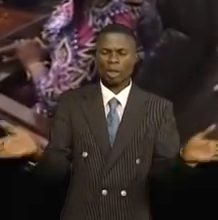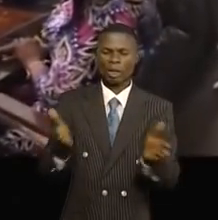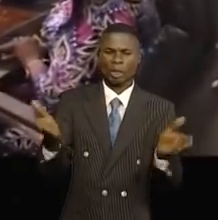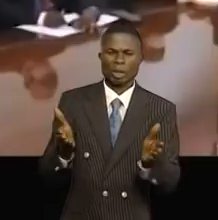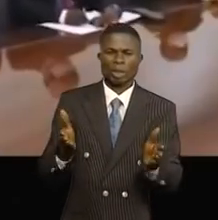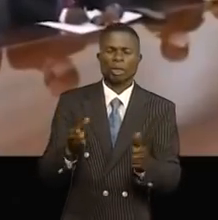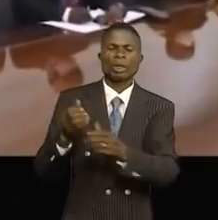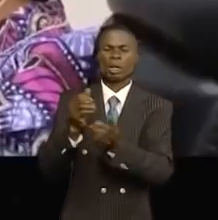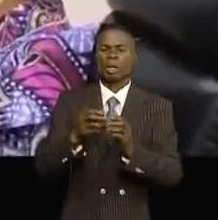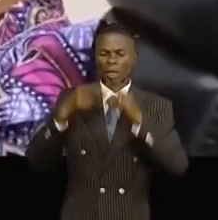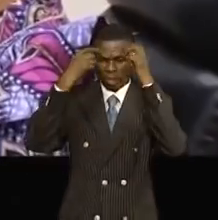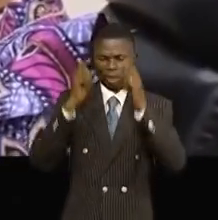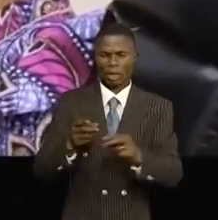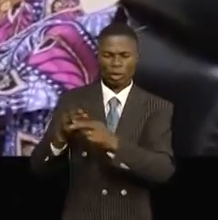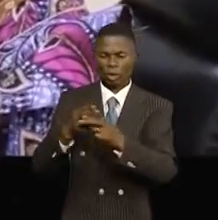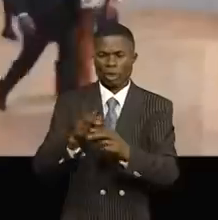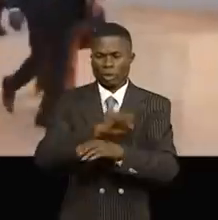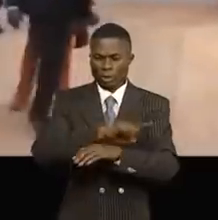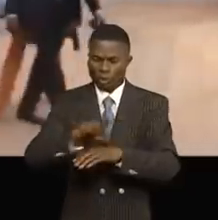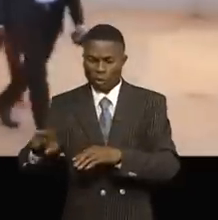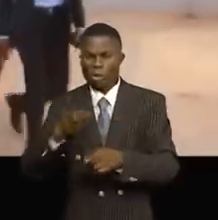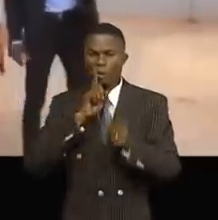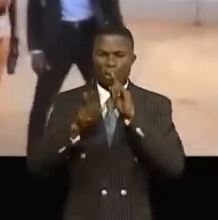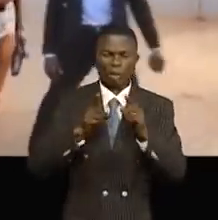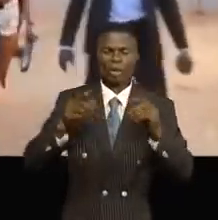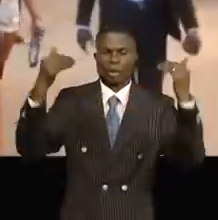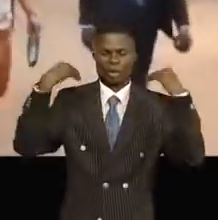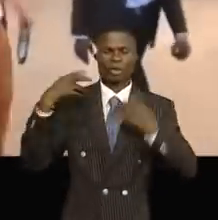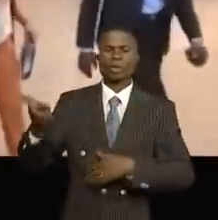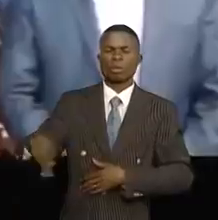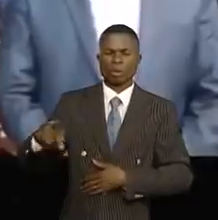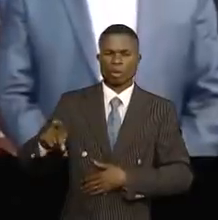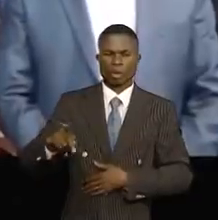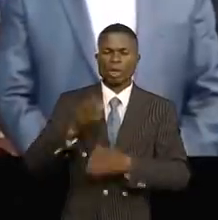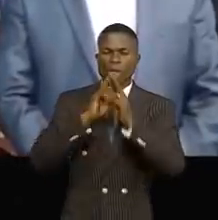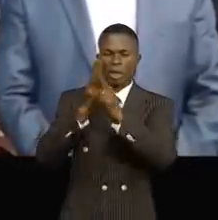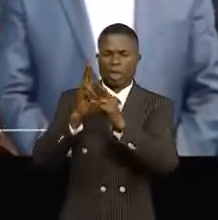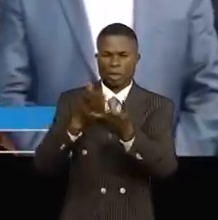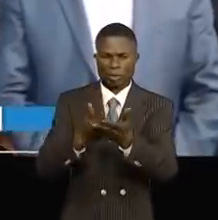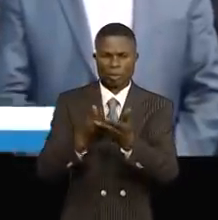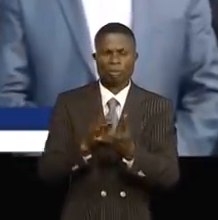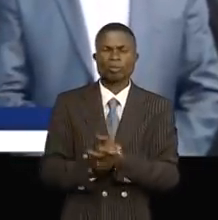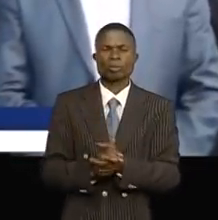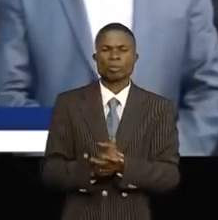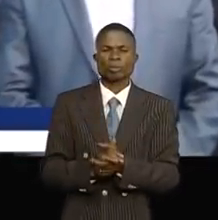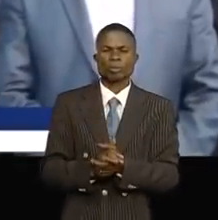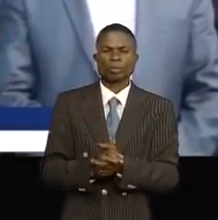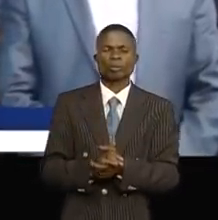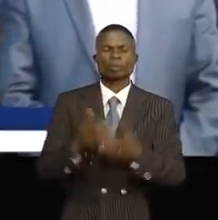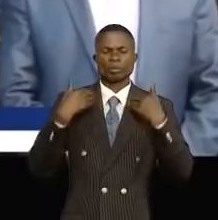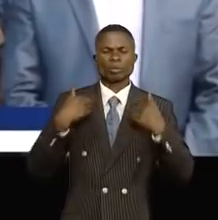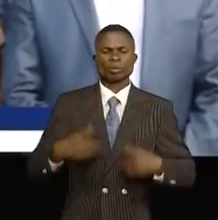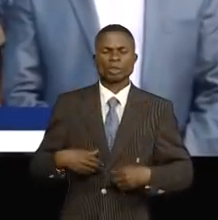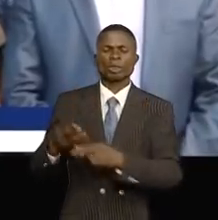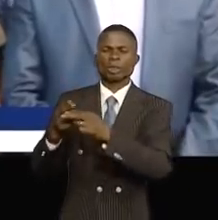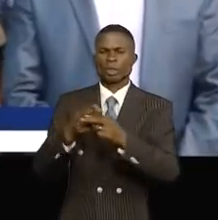des mesures sécuritaires. Après une heure d'échange, l'autorité provinciale fait le point. Nous devions prendre la santé de la sécurité